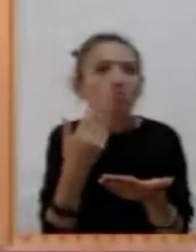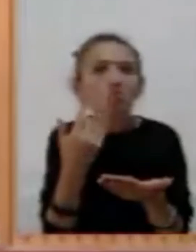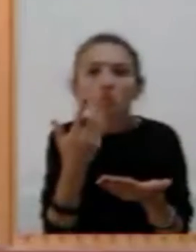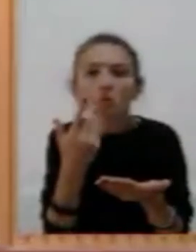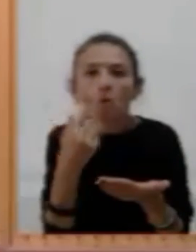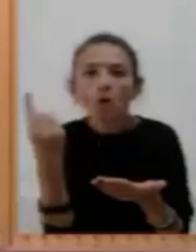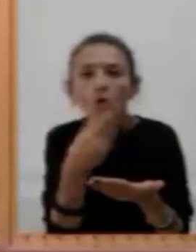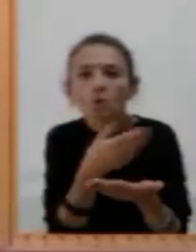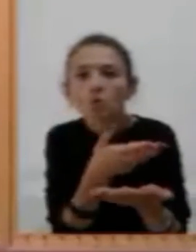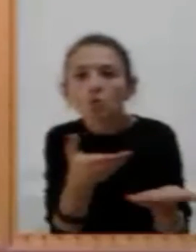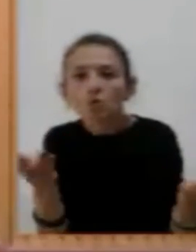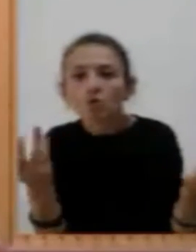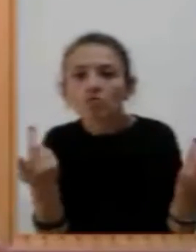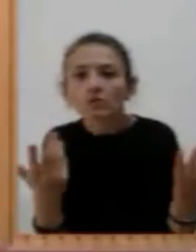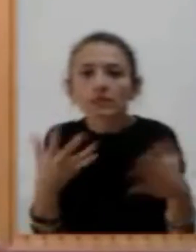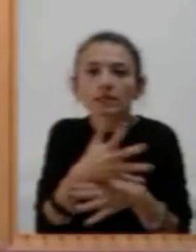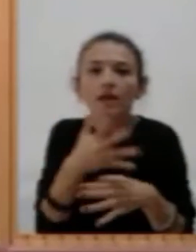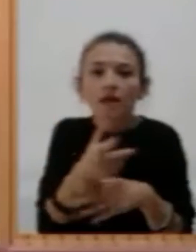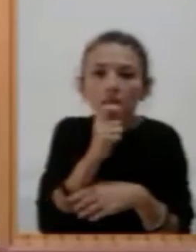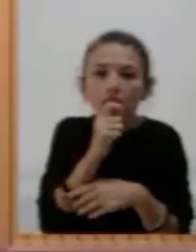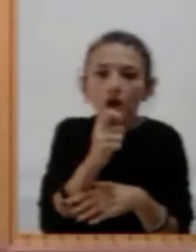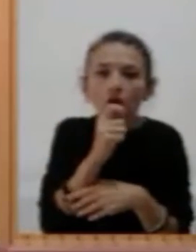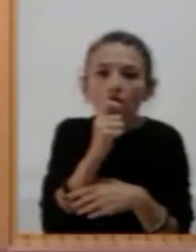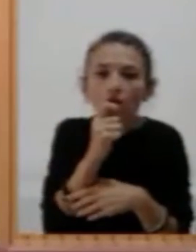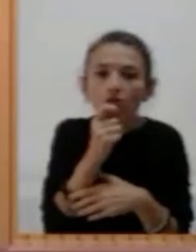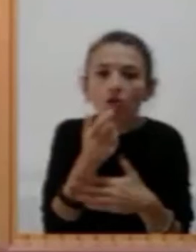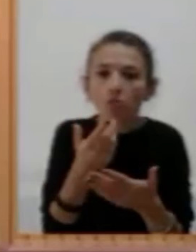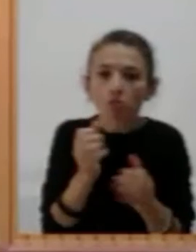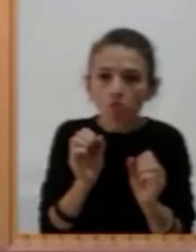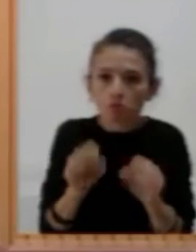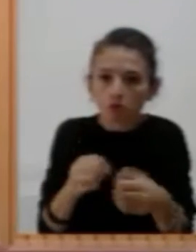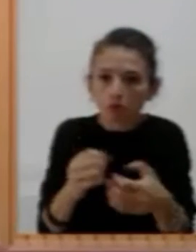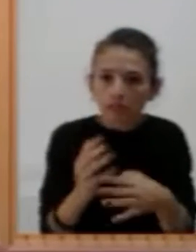di... Se qualcuno...